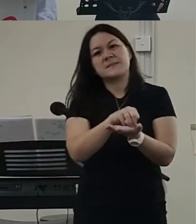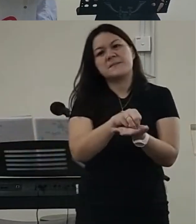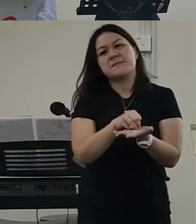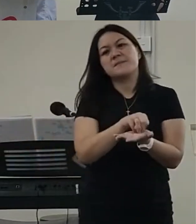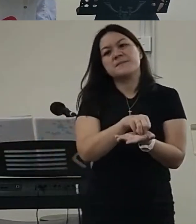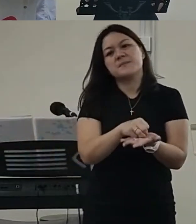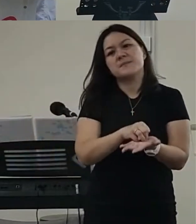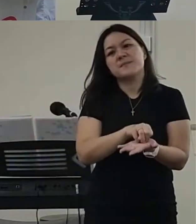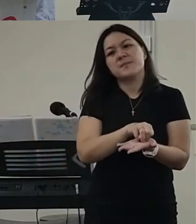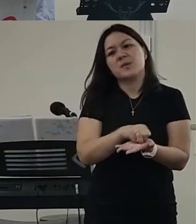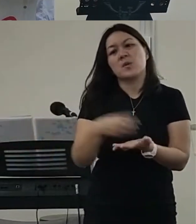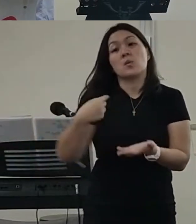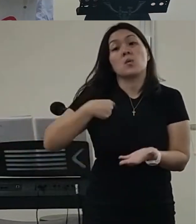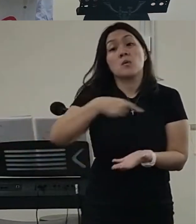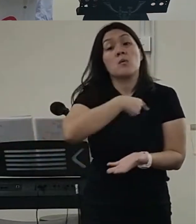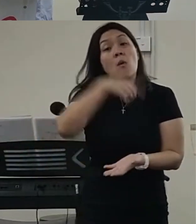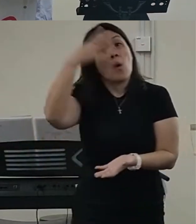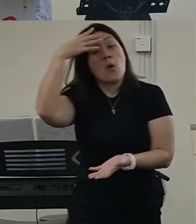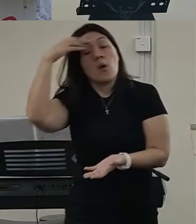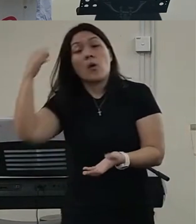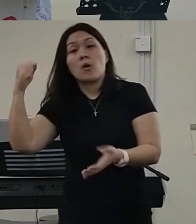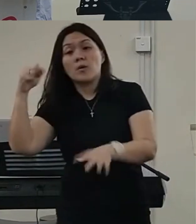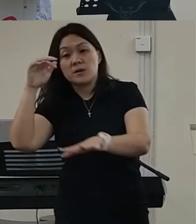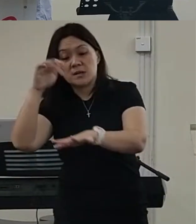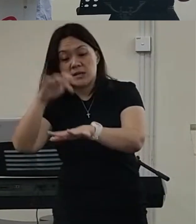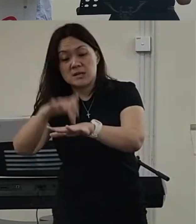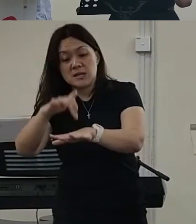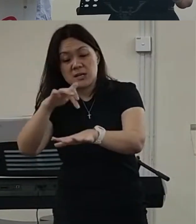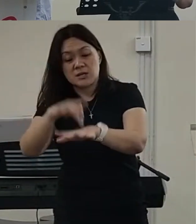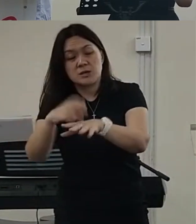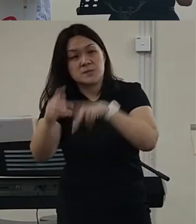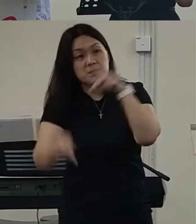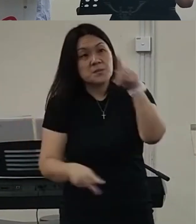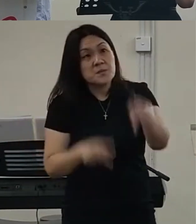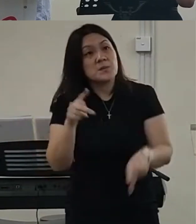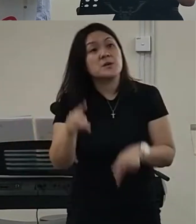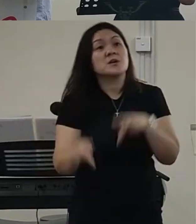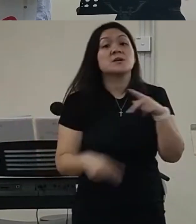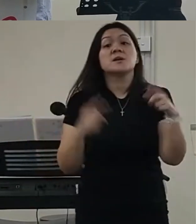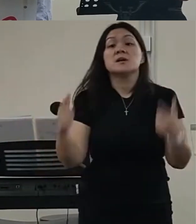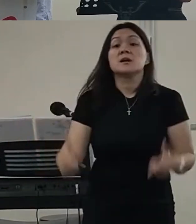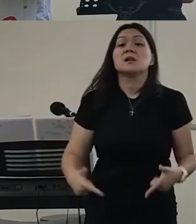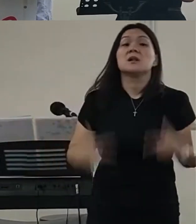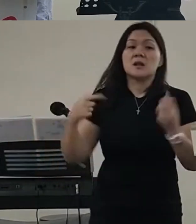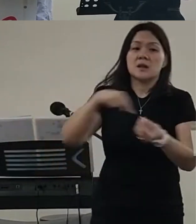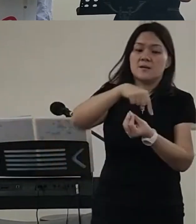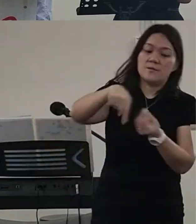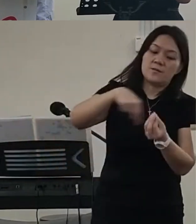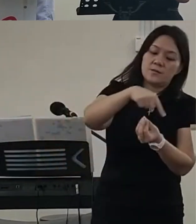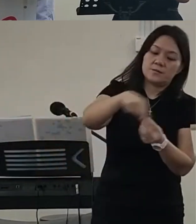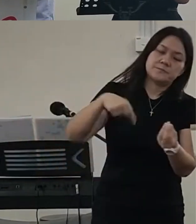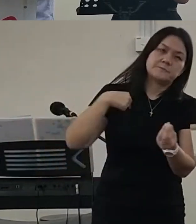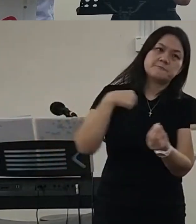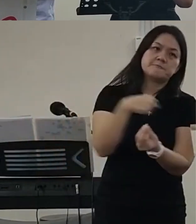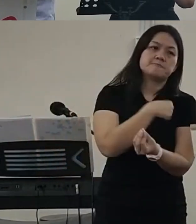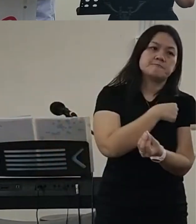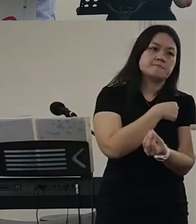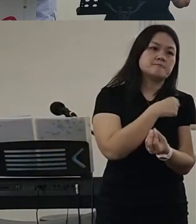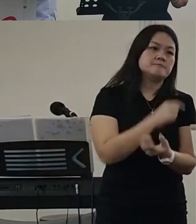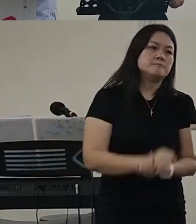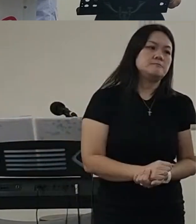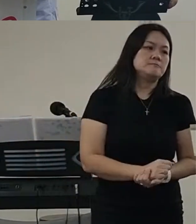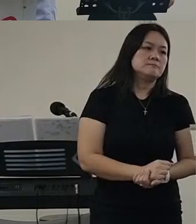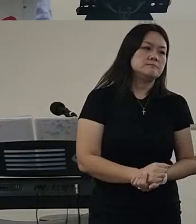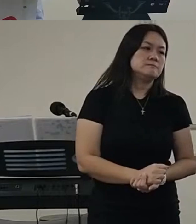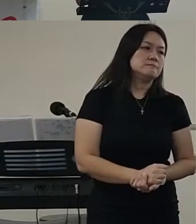但是呢很多我们呢有这个部分呢是我们迷失了的那就是呢要去触摸我们身边人的那一个生命